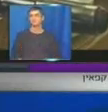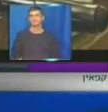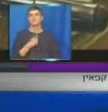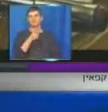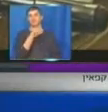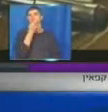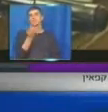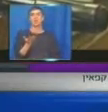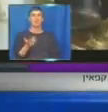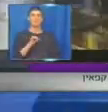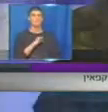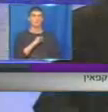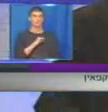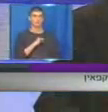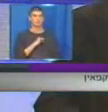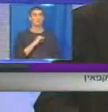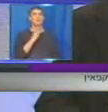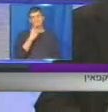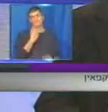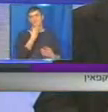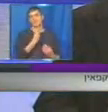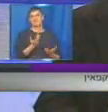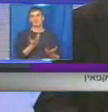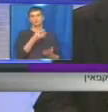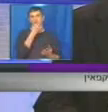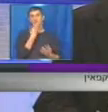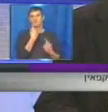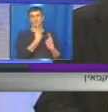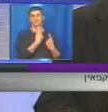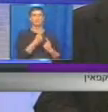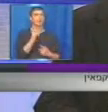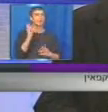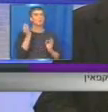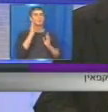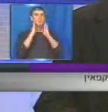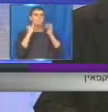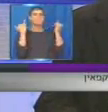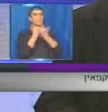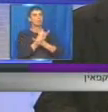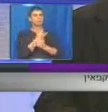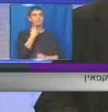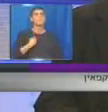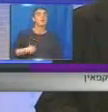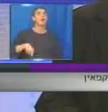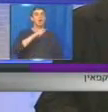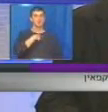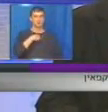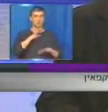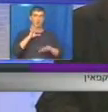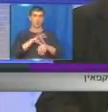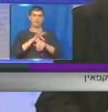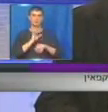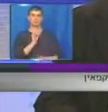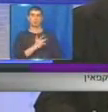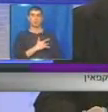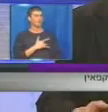שאלה מעניינת, ואפה בפני עצמה. קודם כל, המיתוס של עצמו היה שאנחנו, כקרדיולוגים רופאי לב,